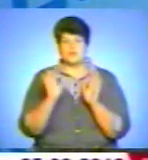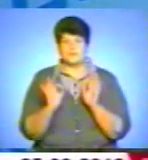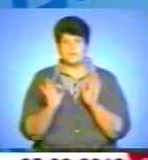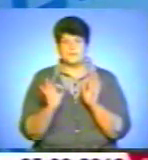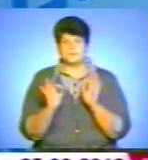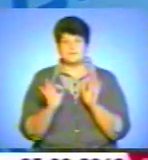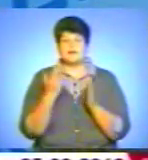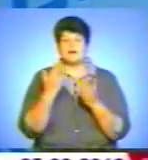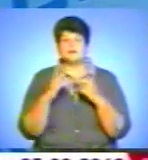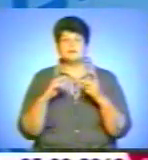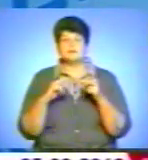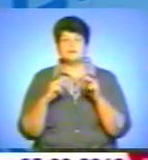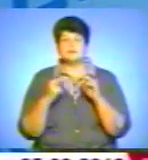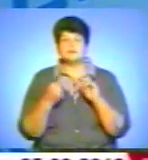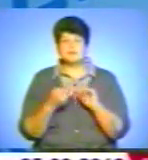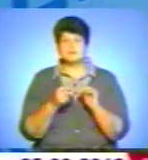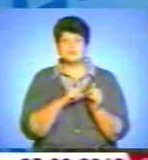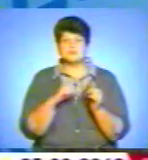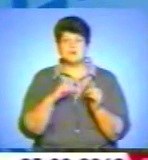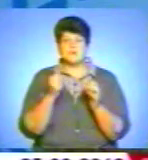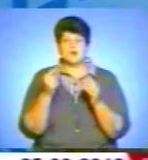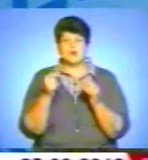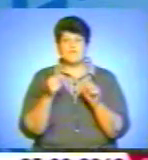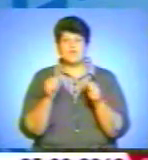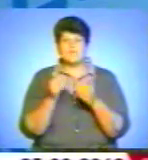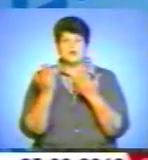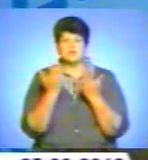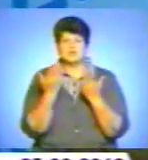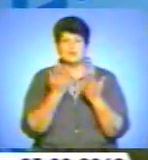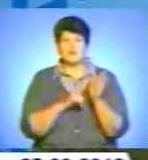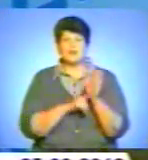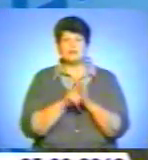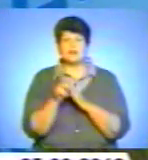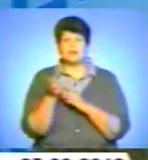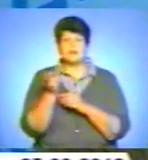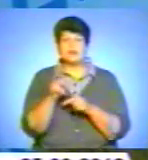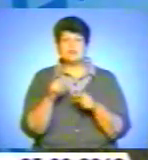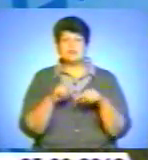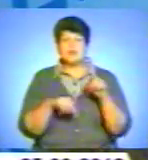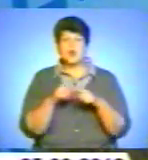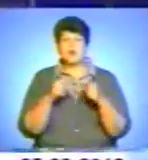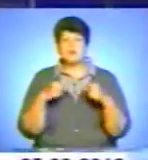Але змінився сам формат читання. Почали приходити родинами.